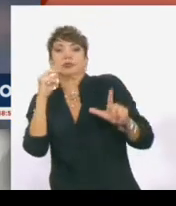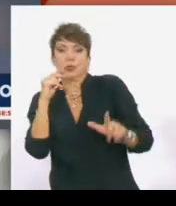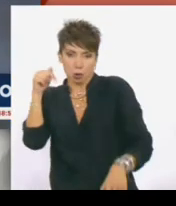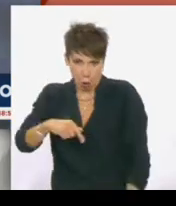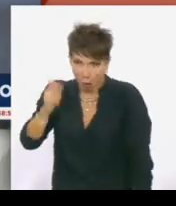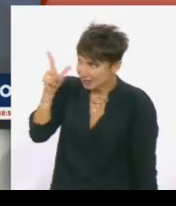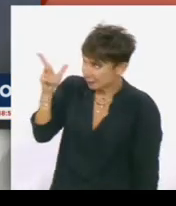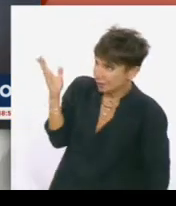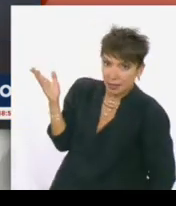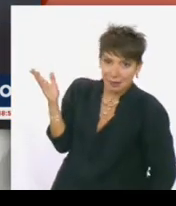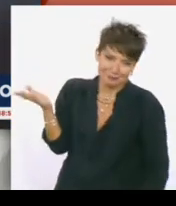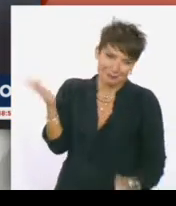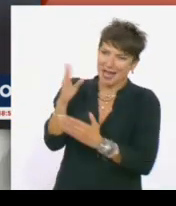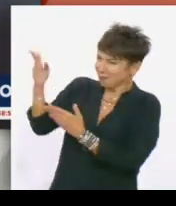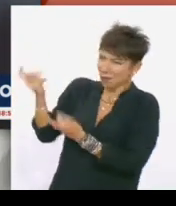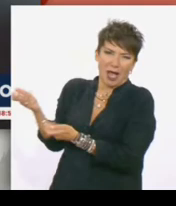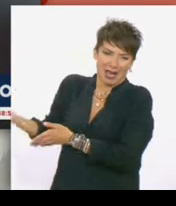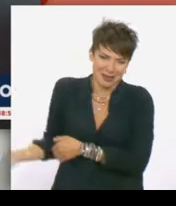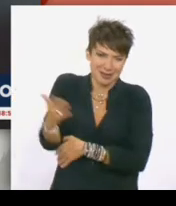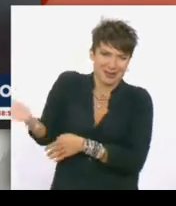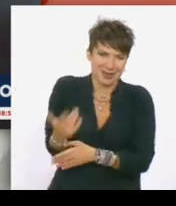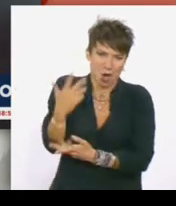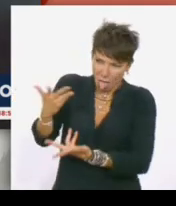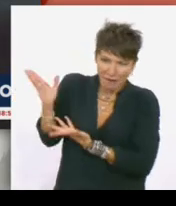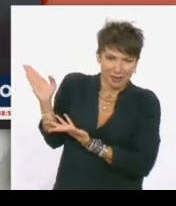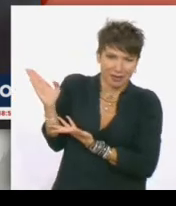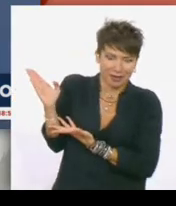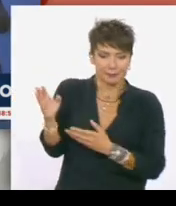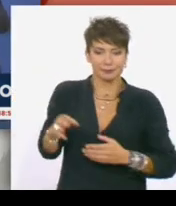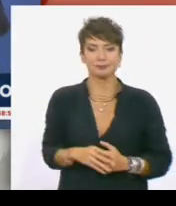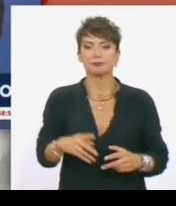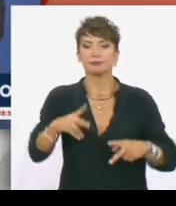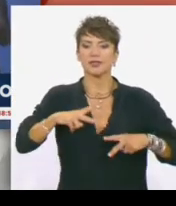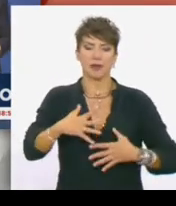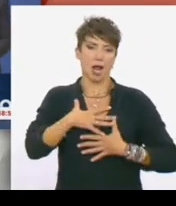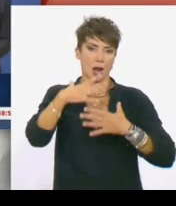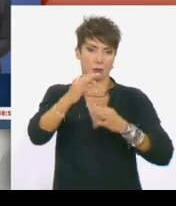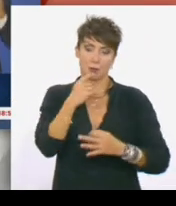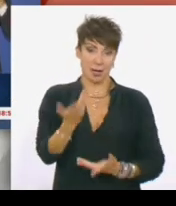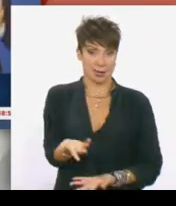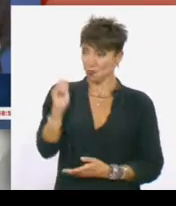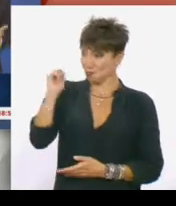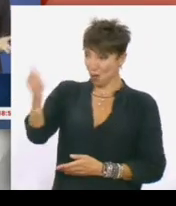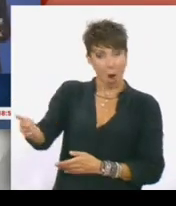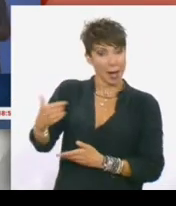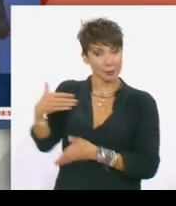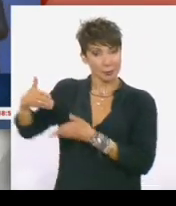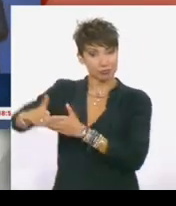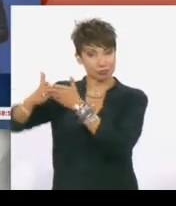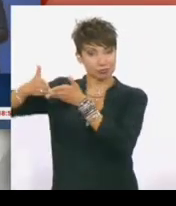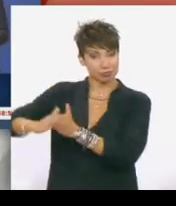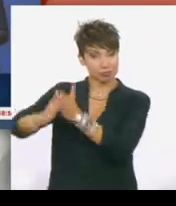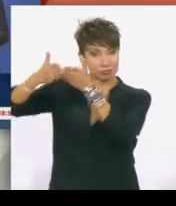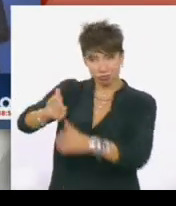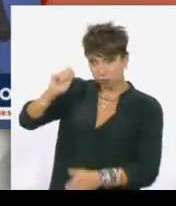Σε ερώτηση αν πρόκειται για προβοκάτσια της Τουρκίας ο κυβερνητικός εκπρόσωπος απάντησε. Δεν φεύγουν από μόνα τους τα σκάφη από τα τουρκικά